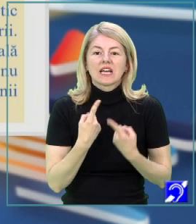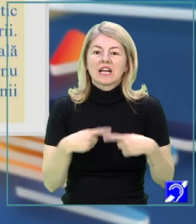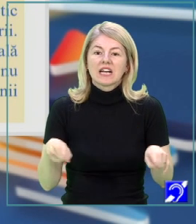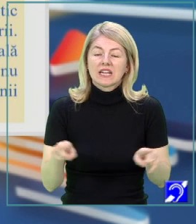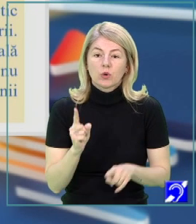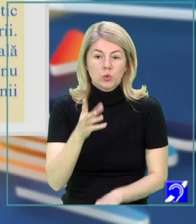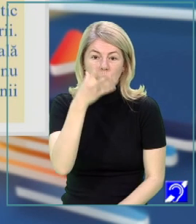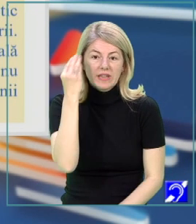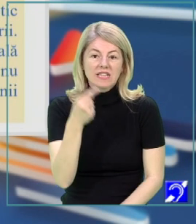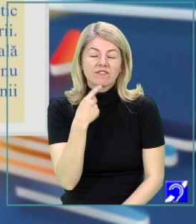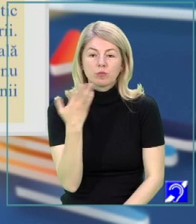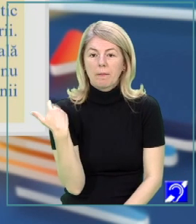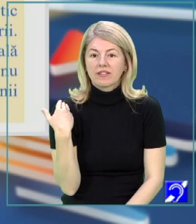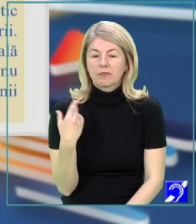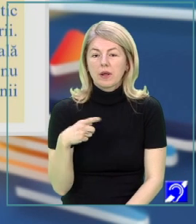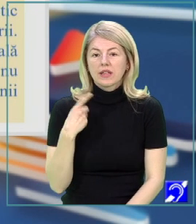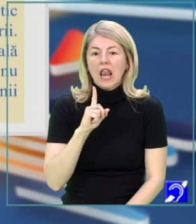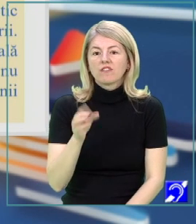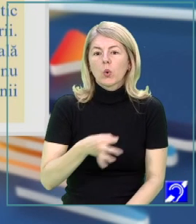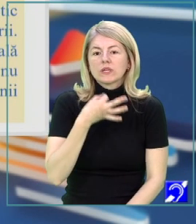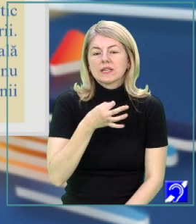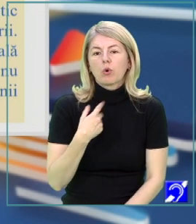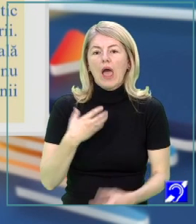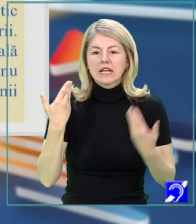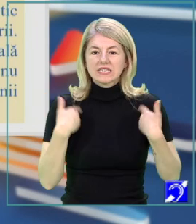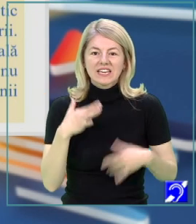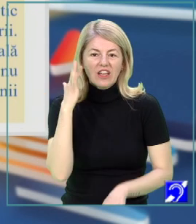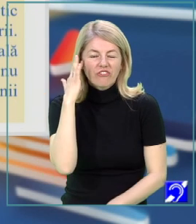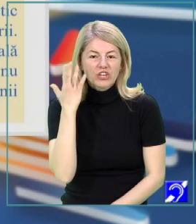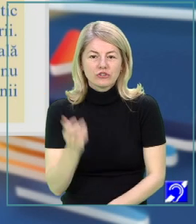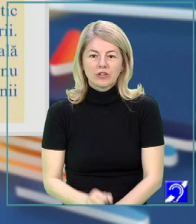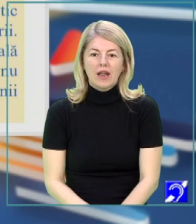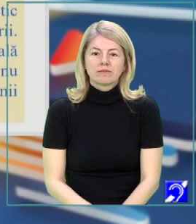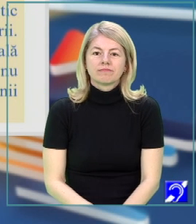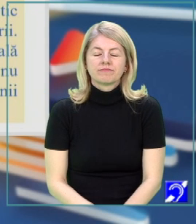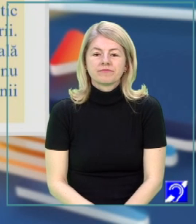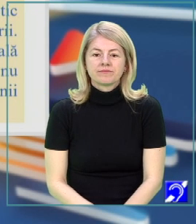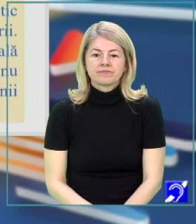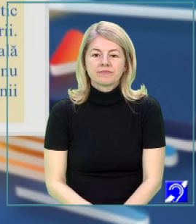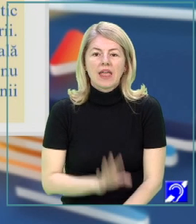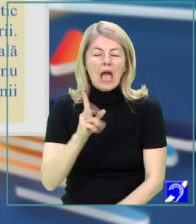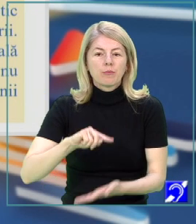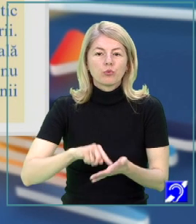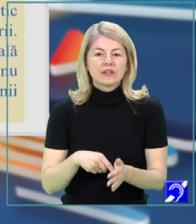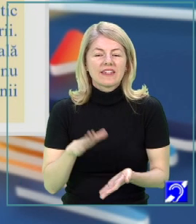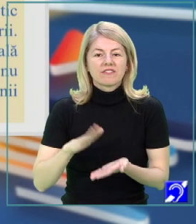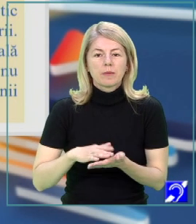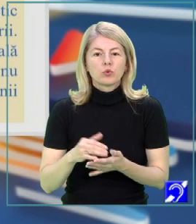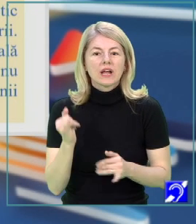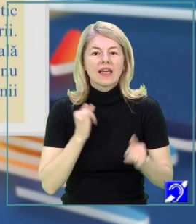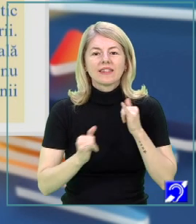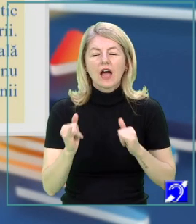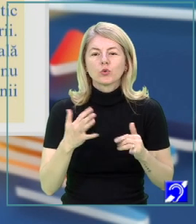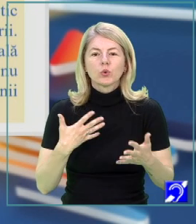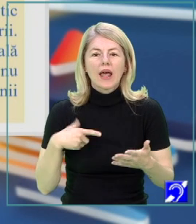nu uitați că vă spuneam mai devreme, devine un simbol al stării de fericire. Am punctat faptul că natura